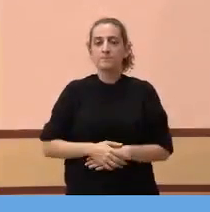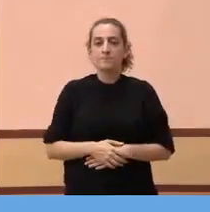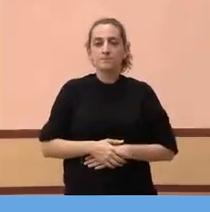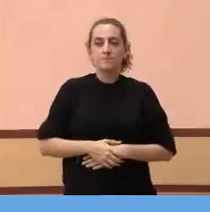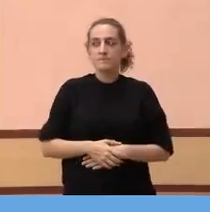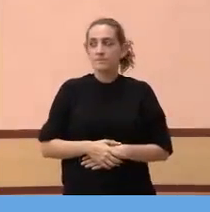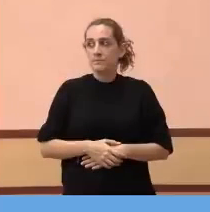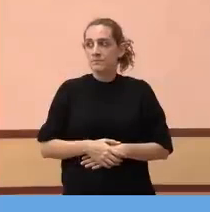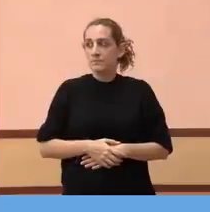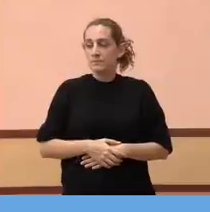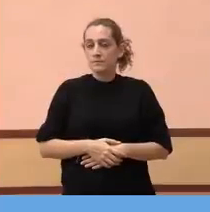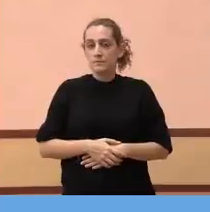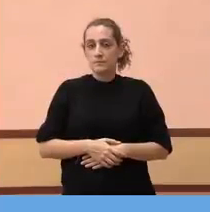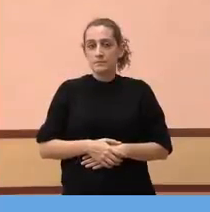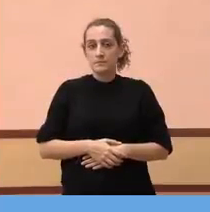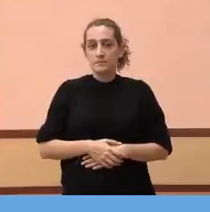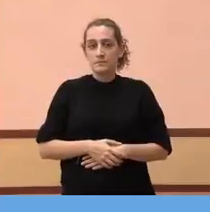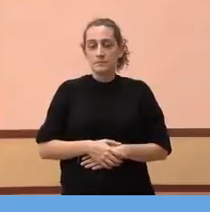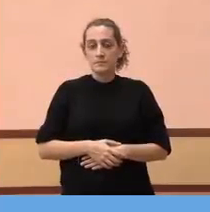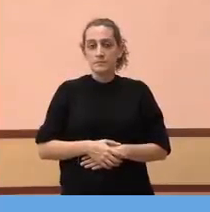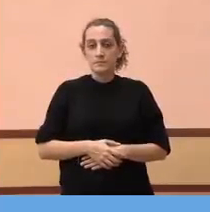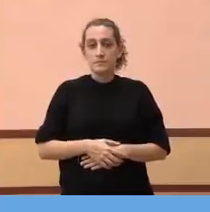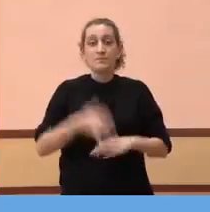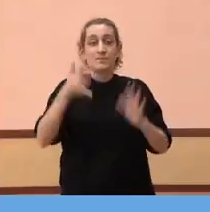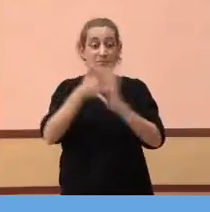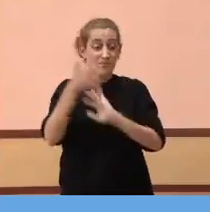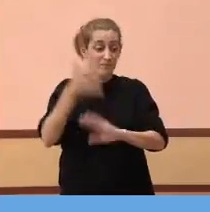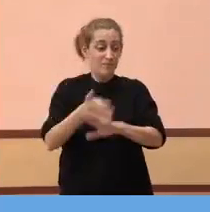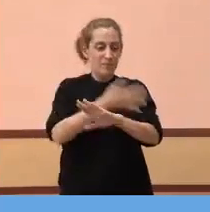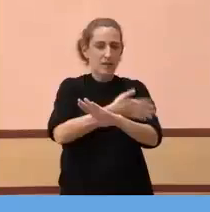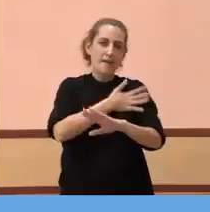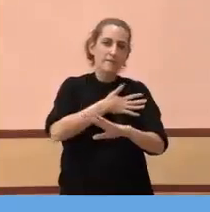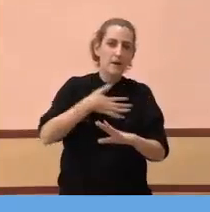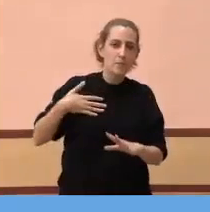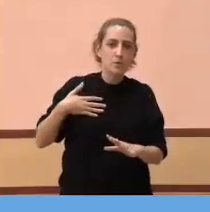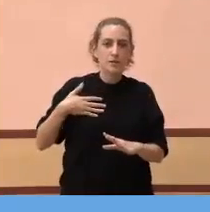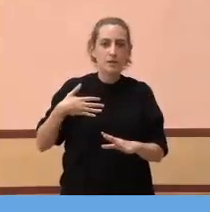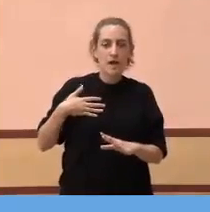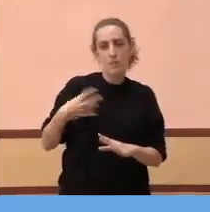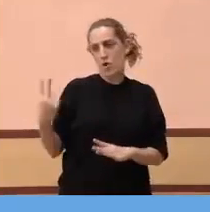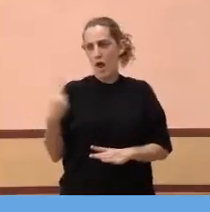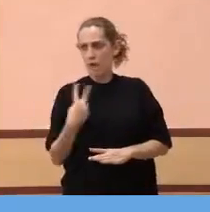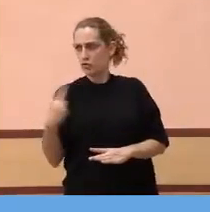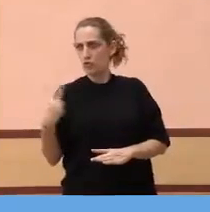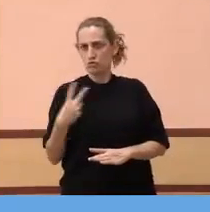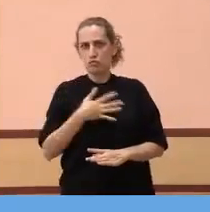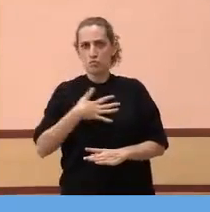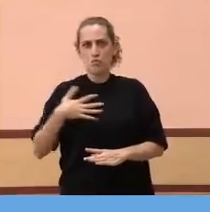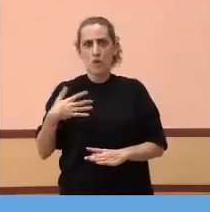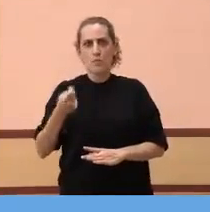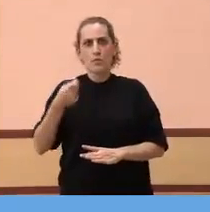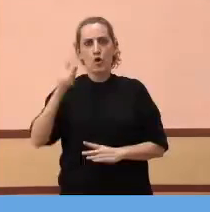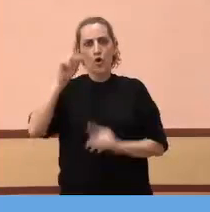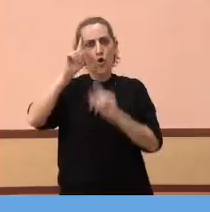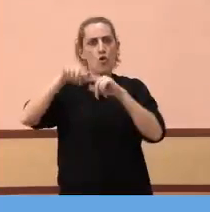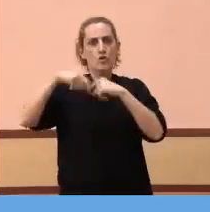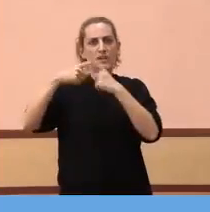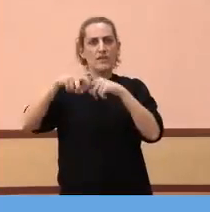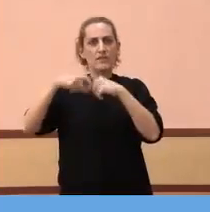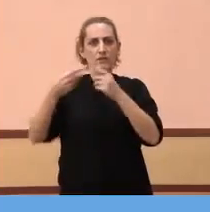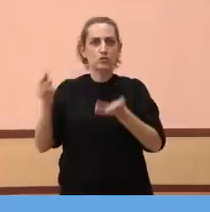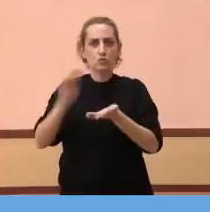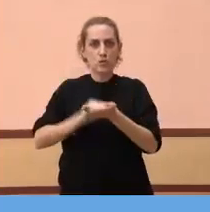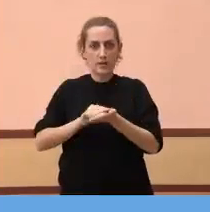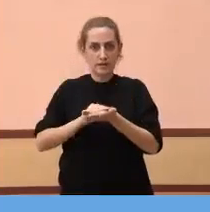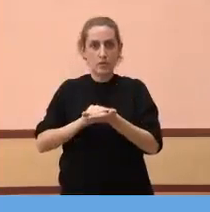altra reflexió, o la doctora Cabezas i jo voldríem fer una altra reflexió, que ja la van començar a fer públicament